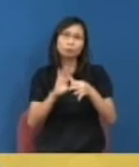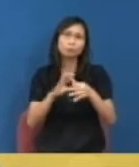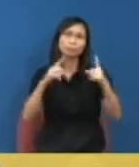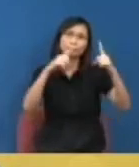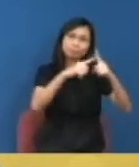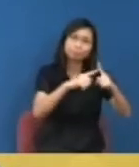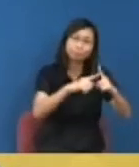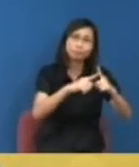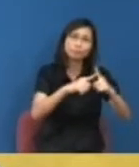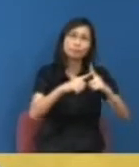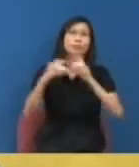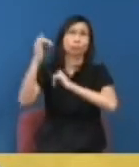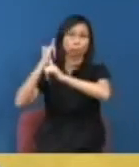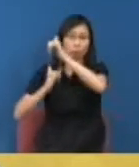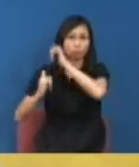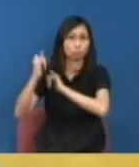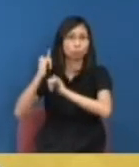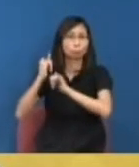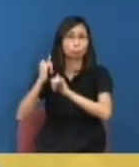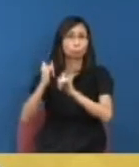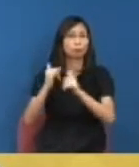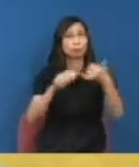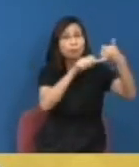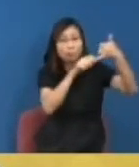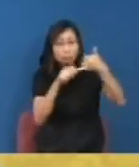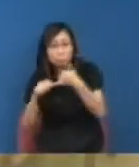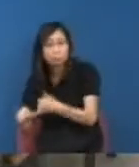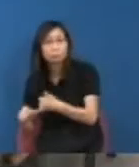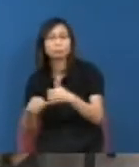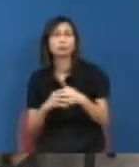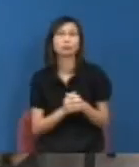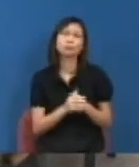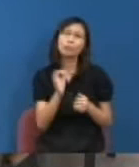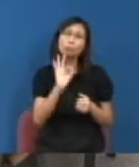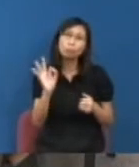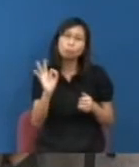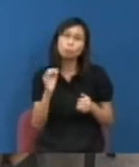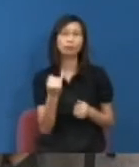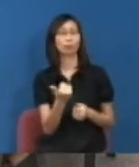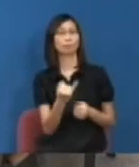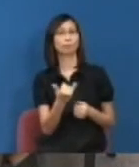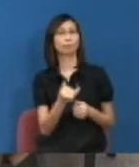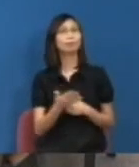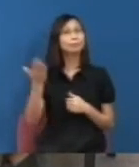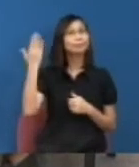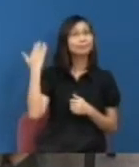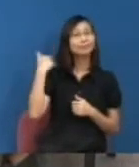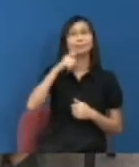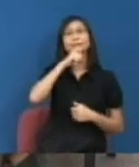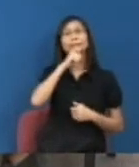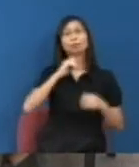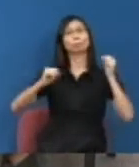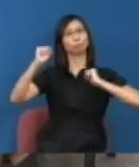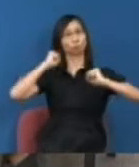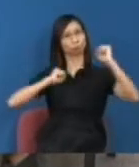傳統的承傳是否已經完全沒有了呢你以前說有一些活躍的學